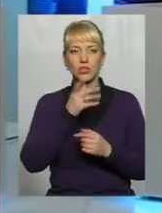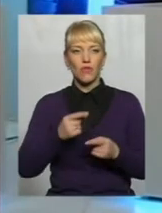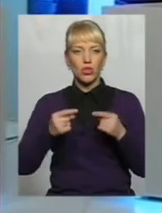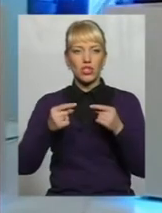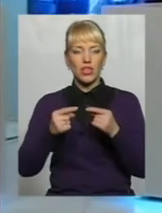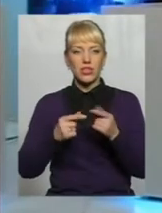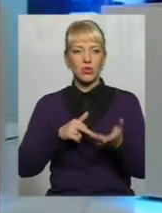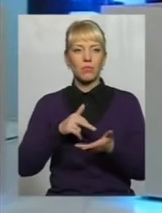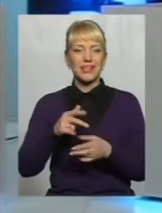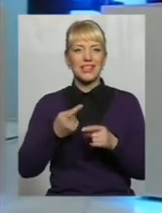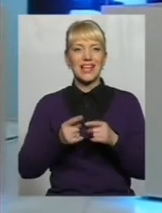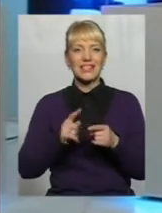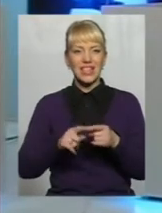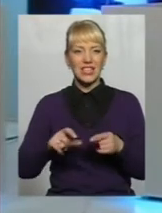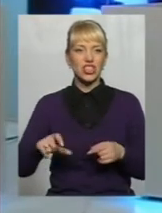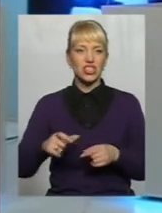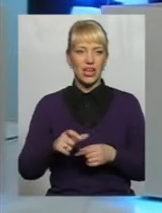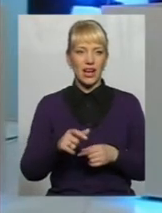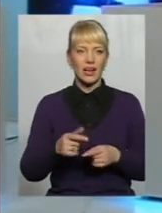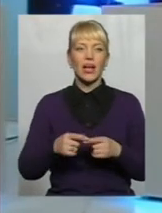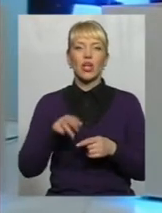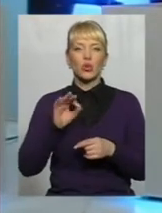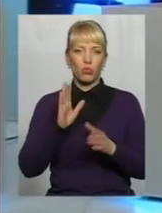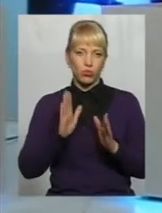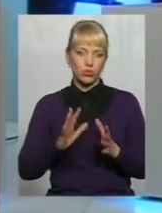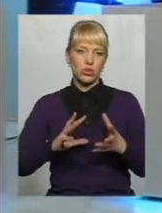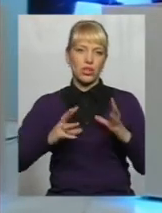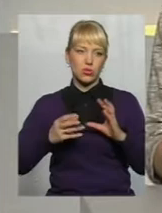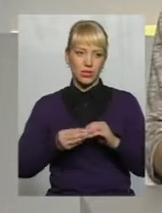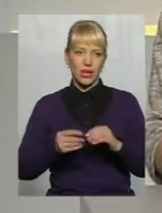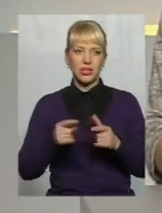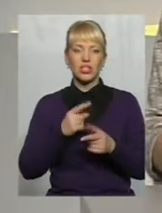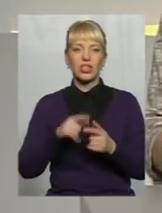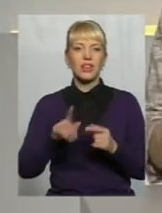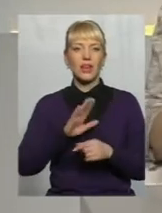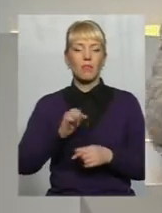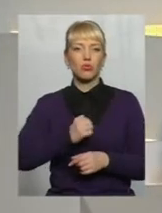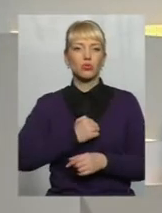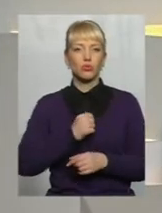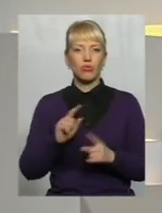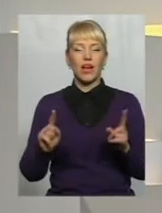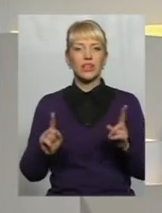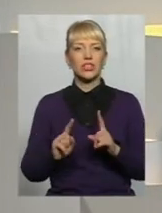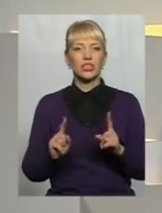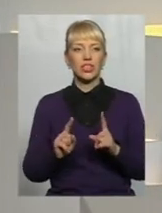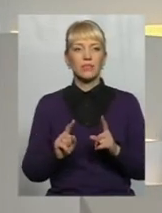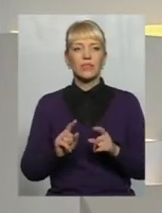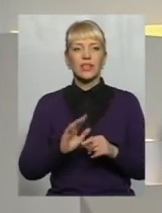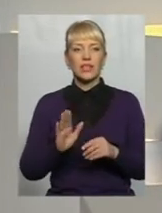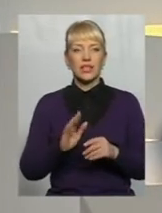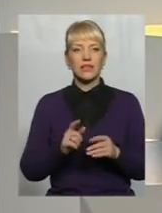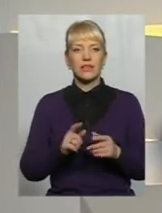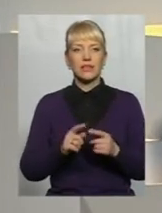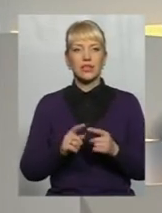Піти на цей шлях Стати на цей шлях І, звичайно, будуть результати Чи не пошкодували, що не зрухалися